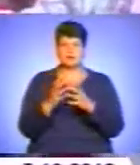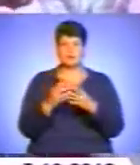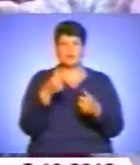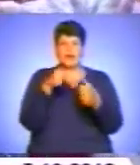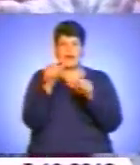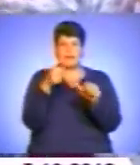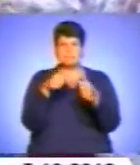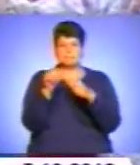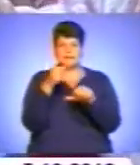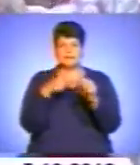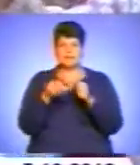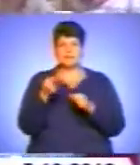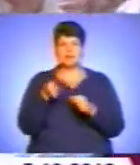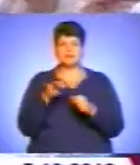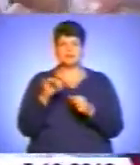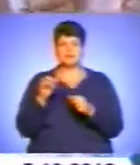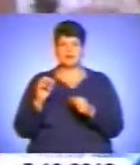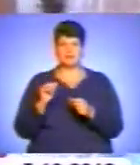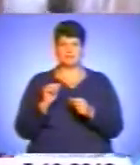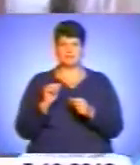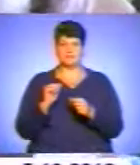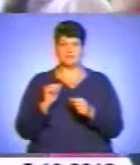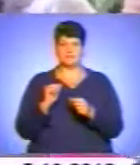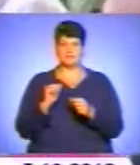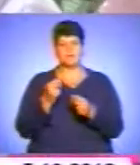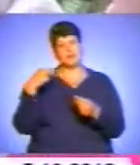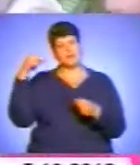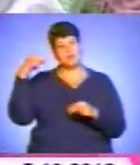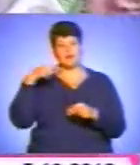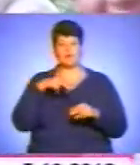пластелін, або непорядь випіти.